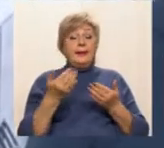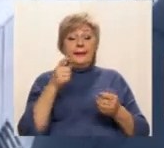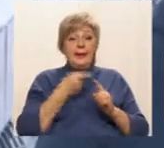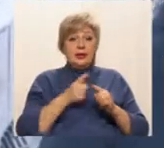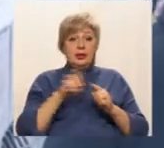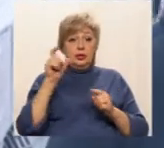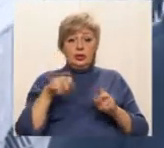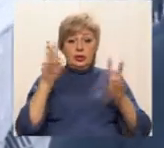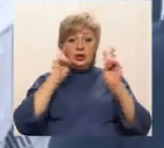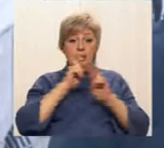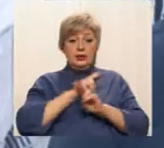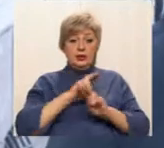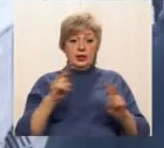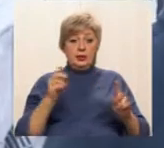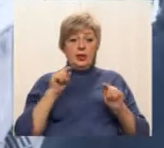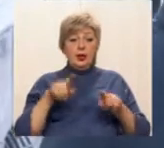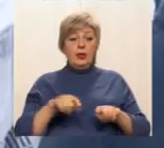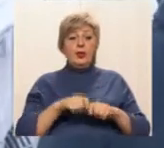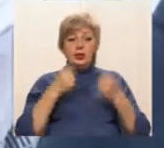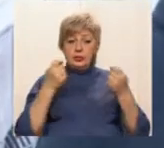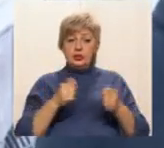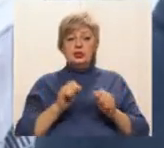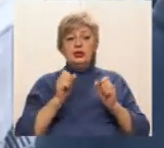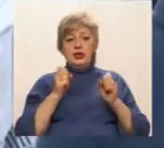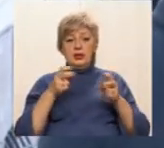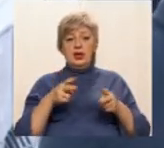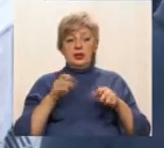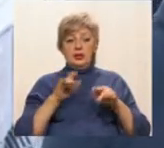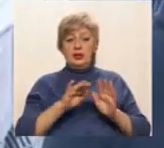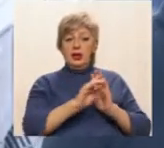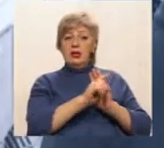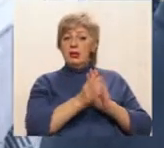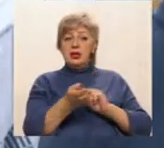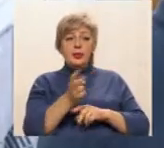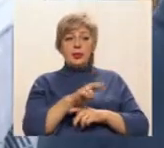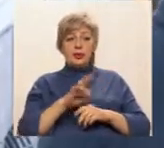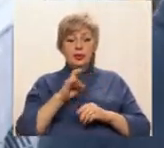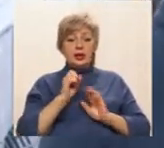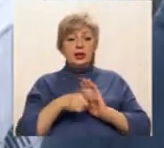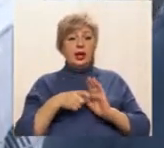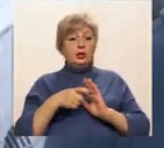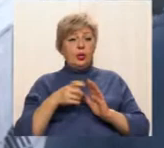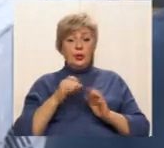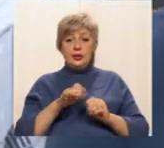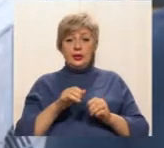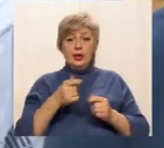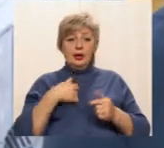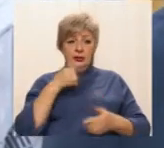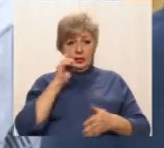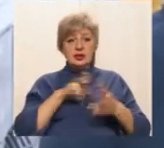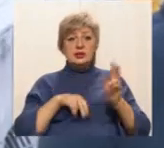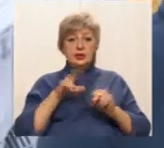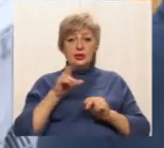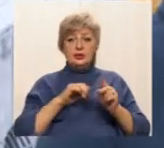посадових осіб ДП «Каспій» порушено кримінальну справу. Вони не з'являються на допити нікуди більше. Тому ми сподіваємося, що передадуть з